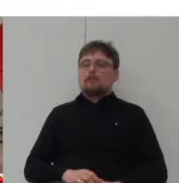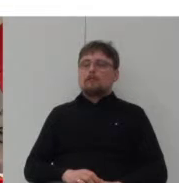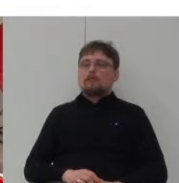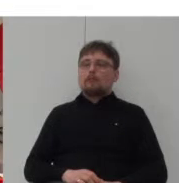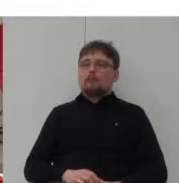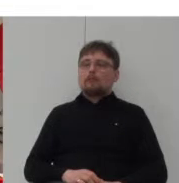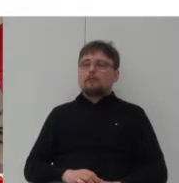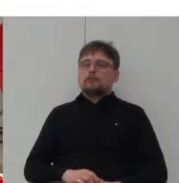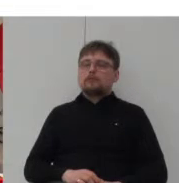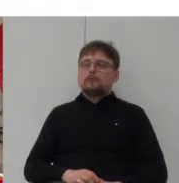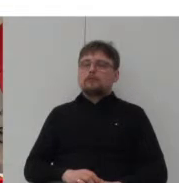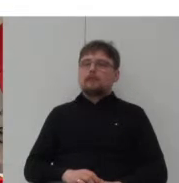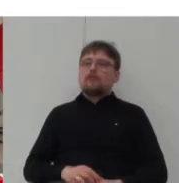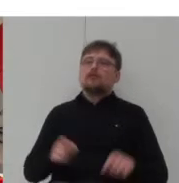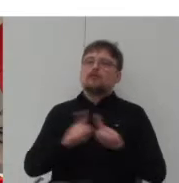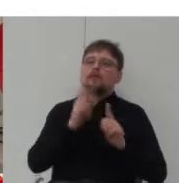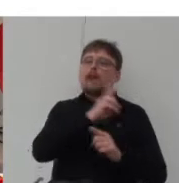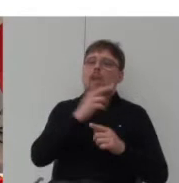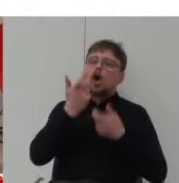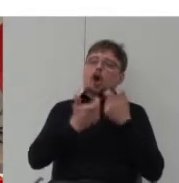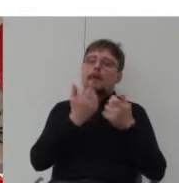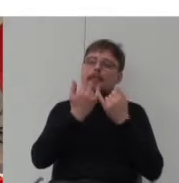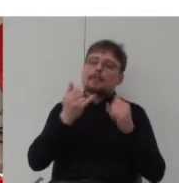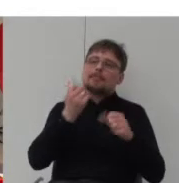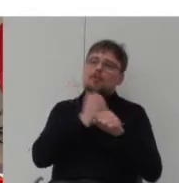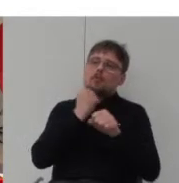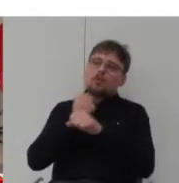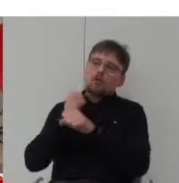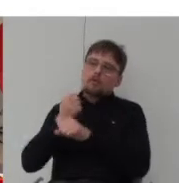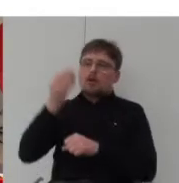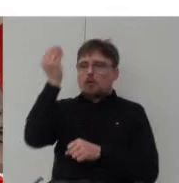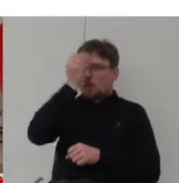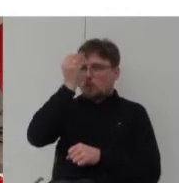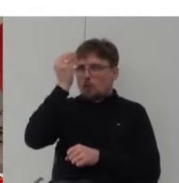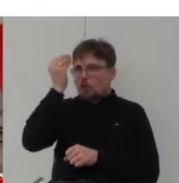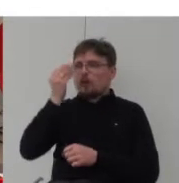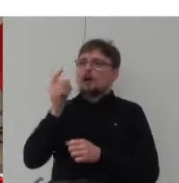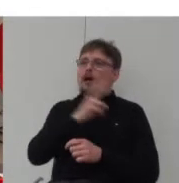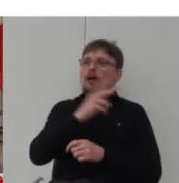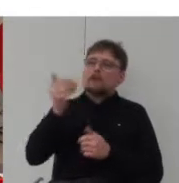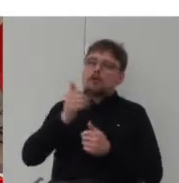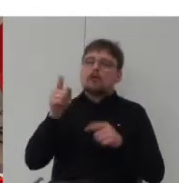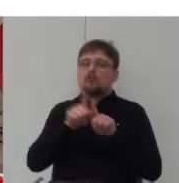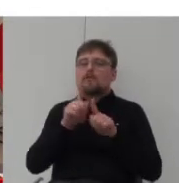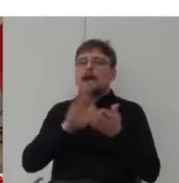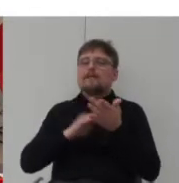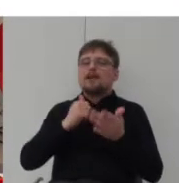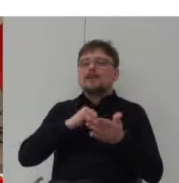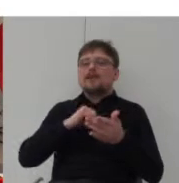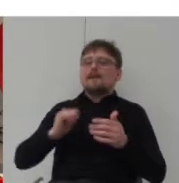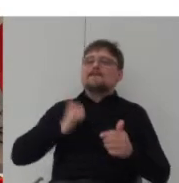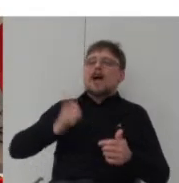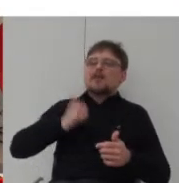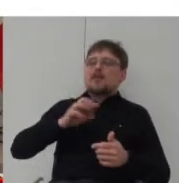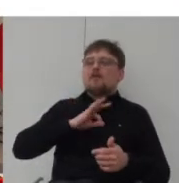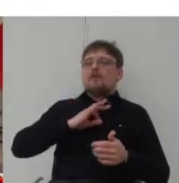specjalizację która później jest wykorzystywana bardzo często przy szukaniu pracy czy chwaleniu się z własnym doświadczeniem to są dwa takie